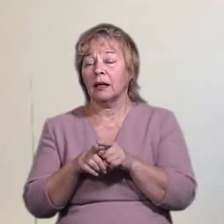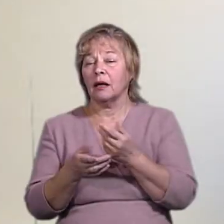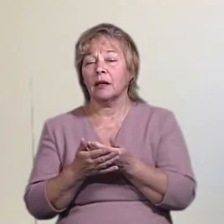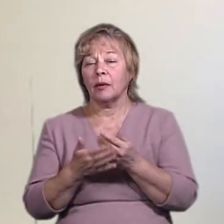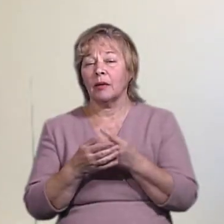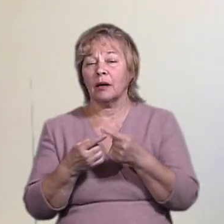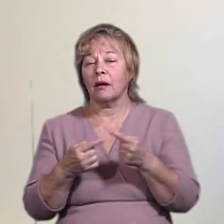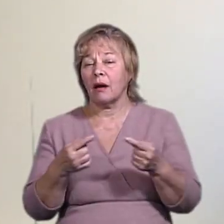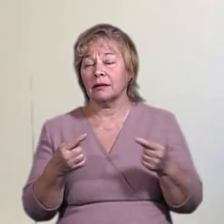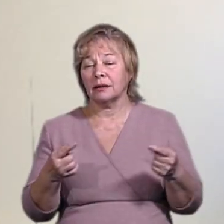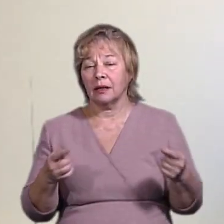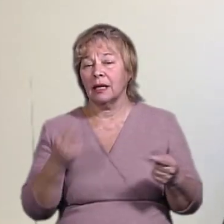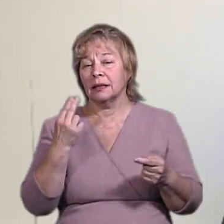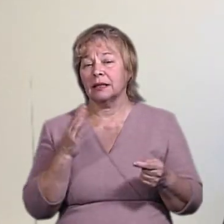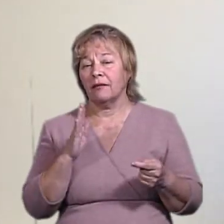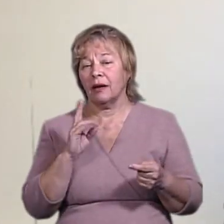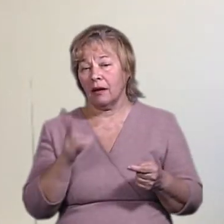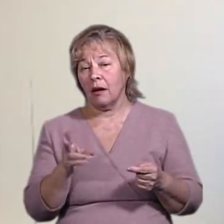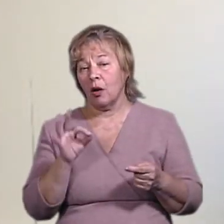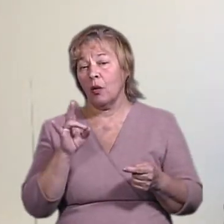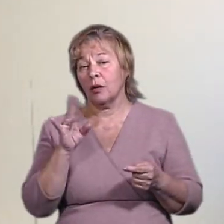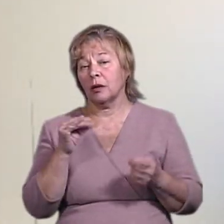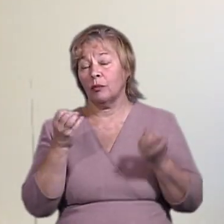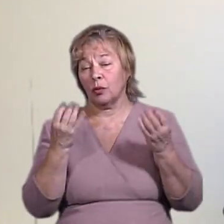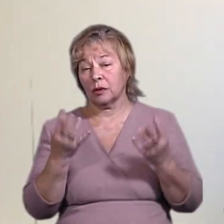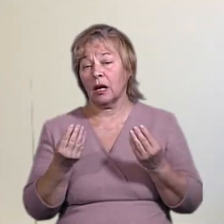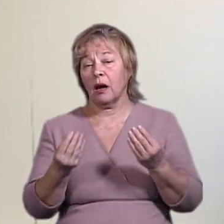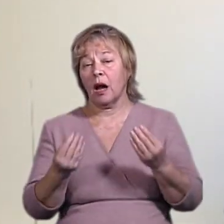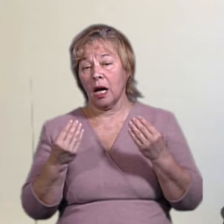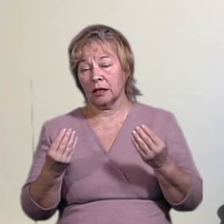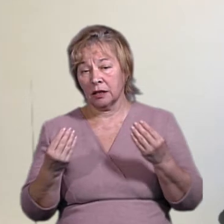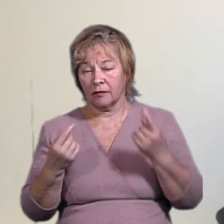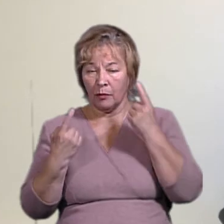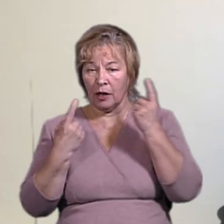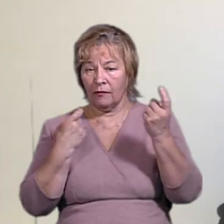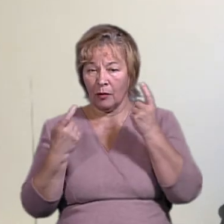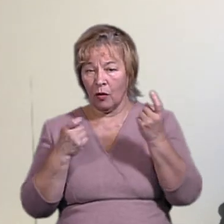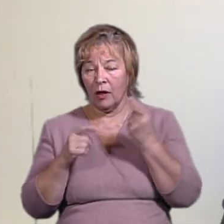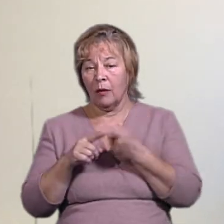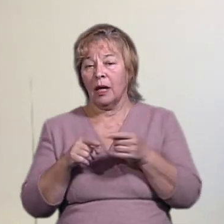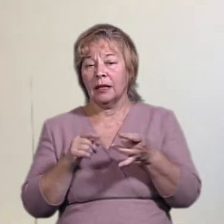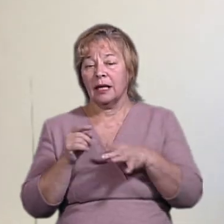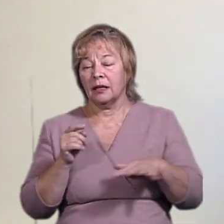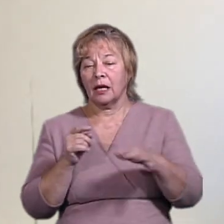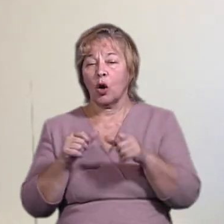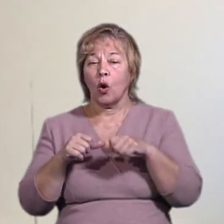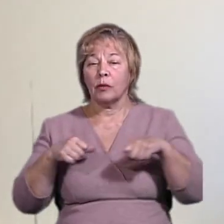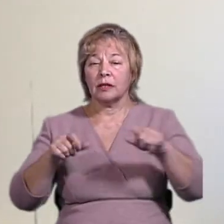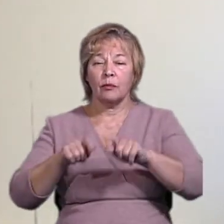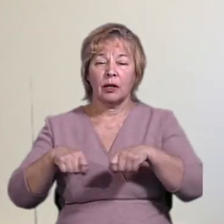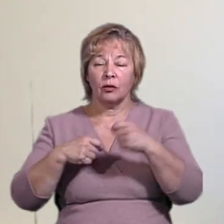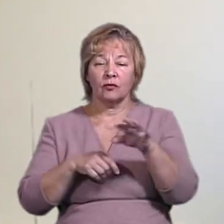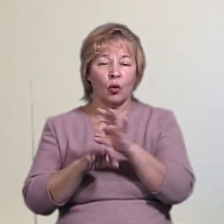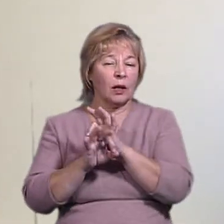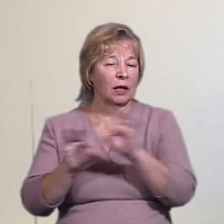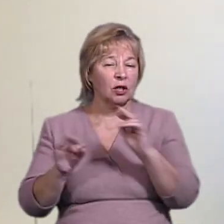комунікації з ЦВК, вони просто якісно, змістовно поінформовані, тому що територіальні комісії їм передають, що все чудово,